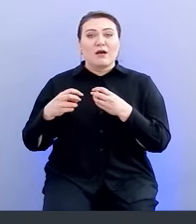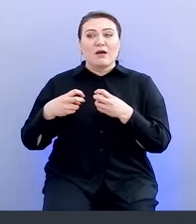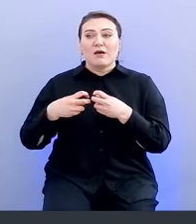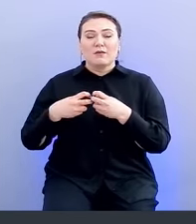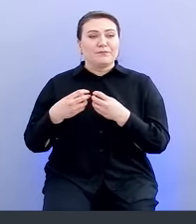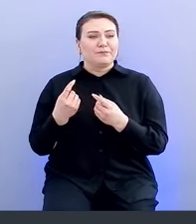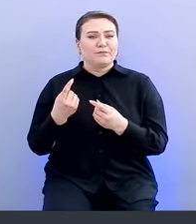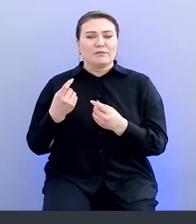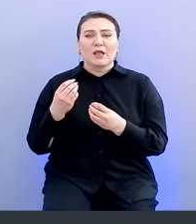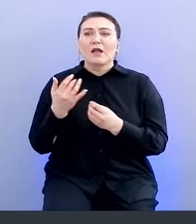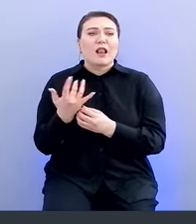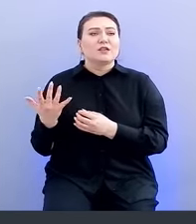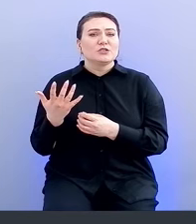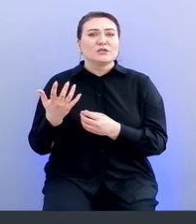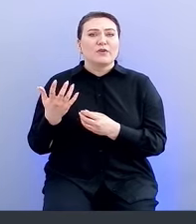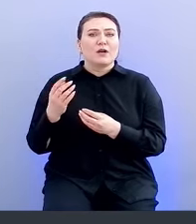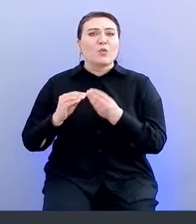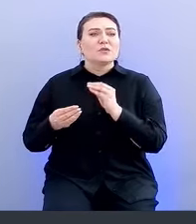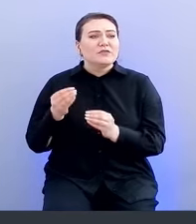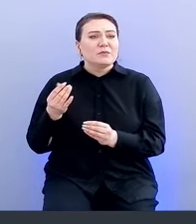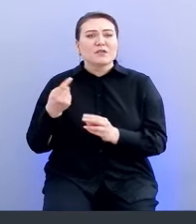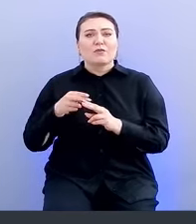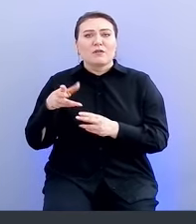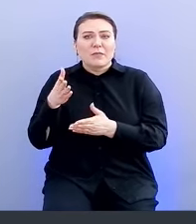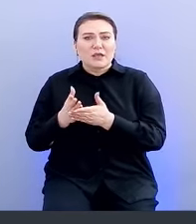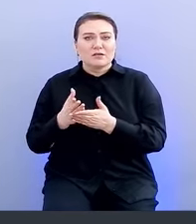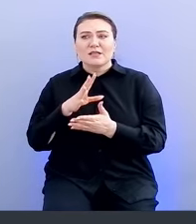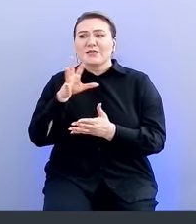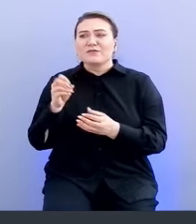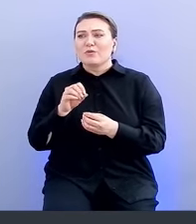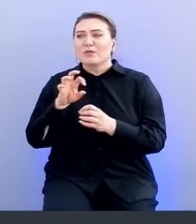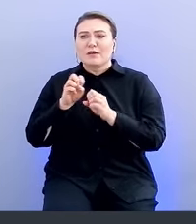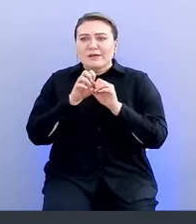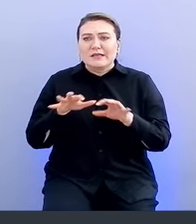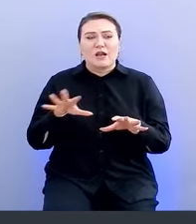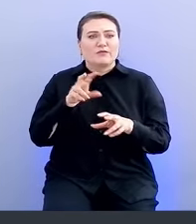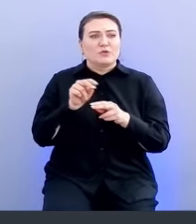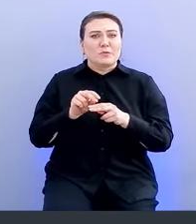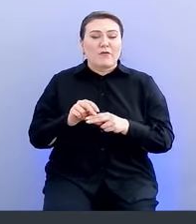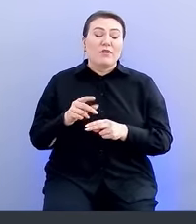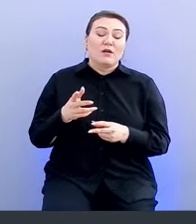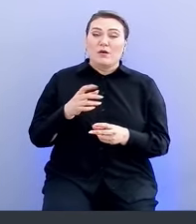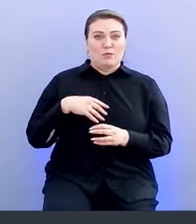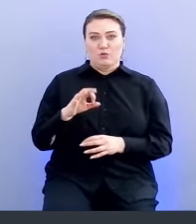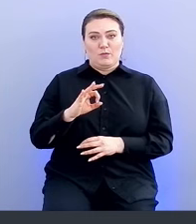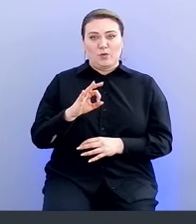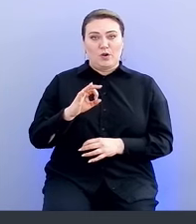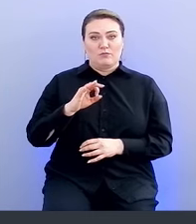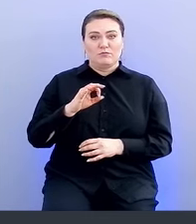обнаружены актуальные уязвимости. То есть если все растряжено, исправлено, то будет все по нулям, так как оно